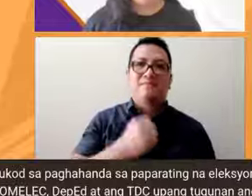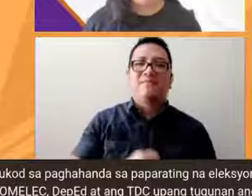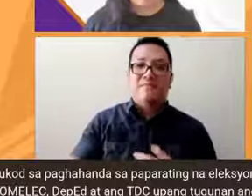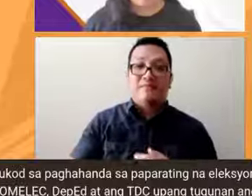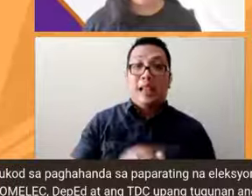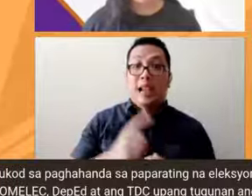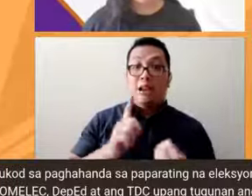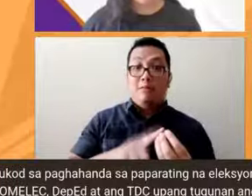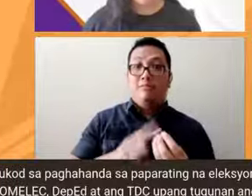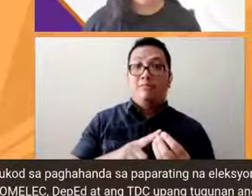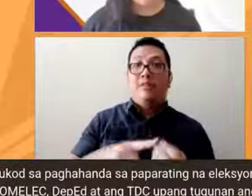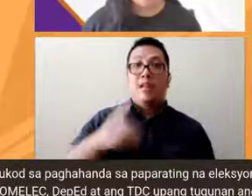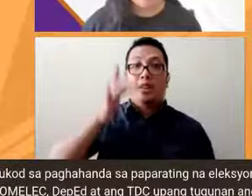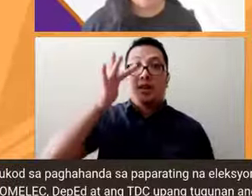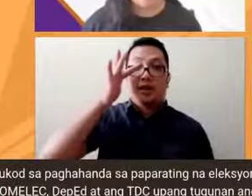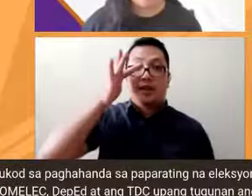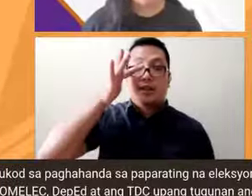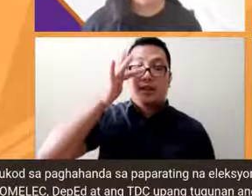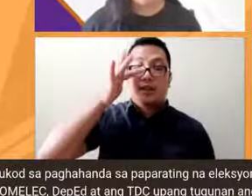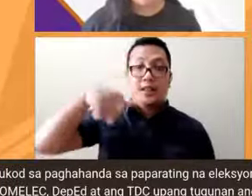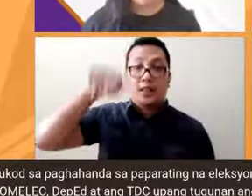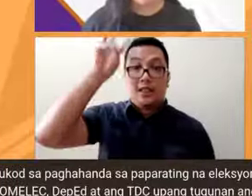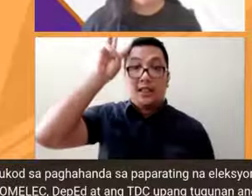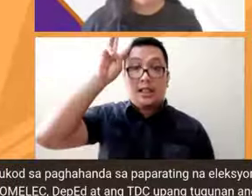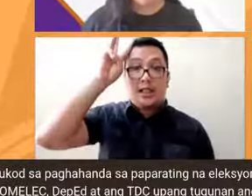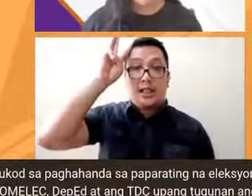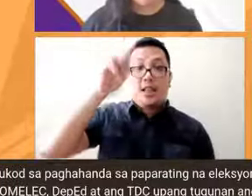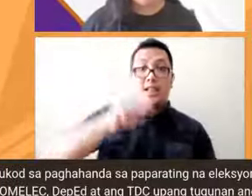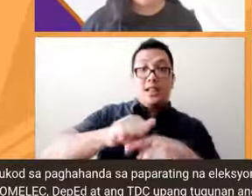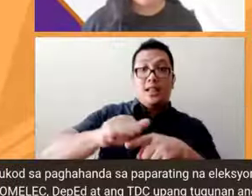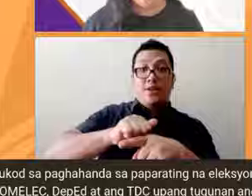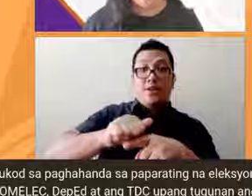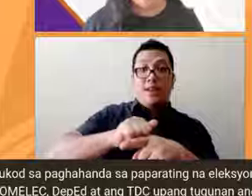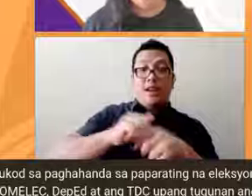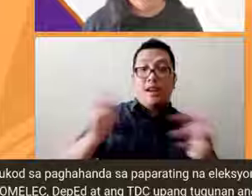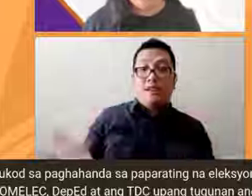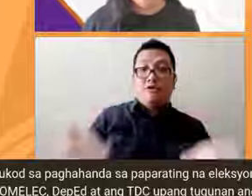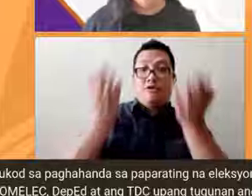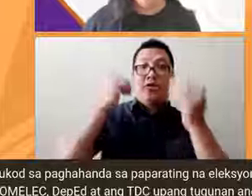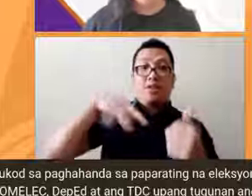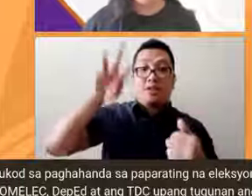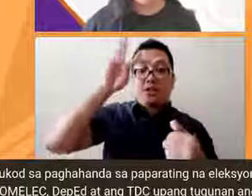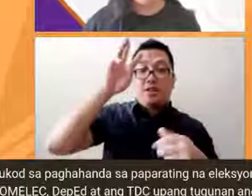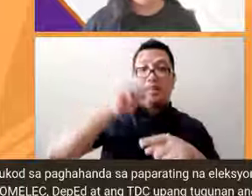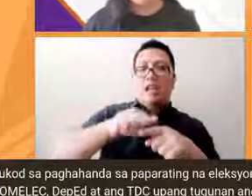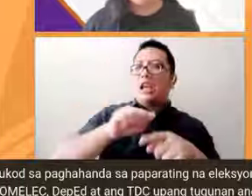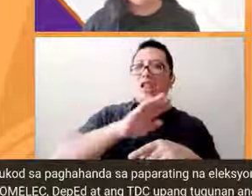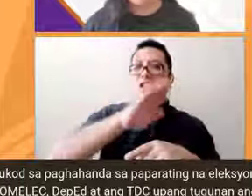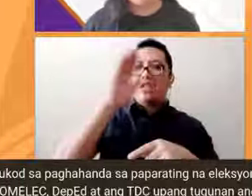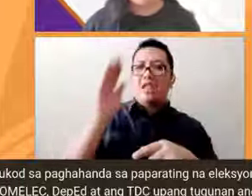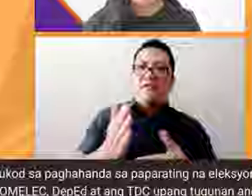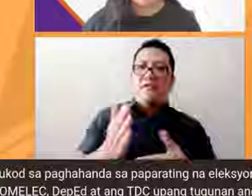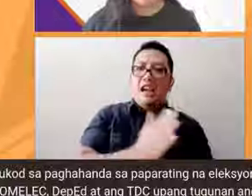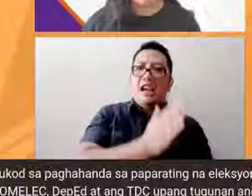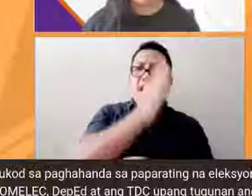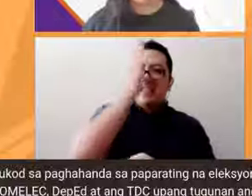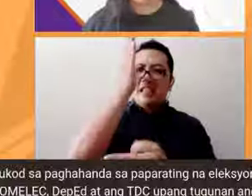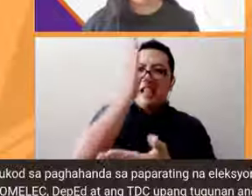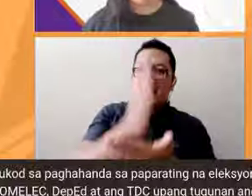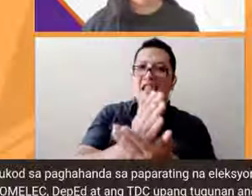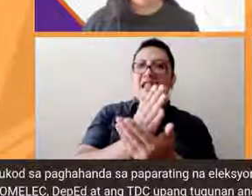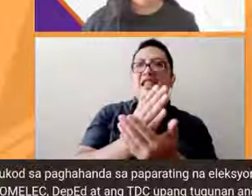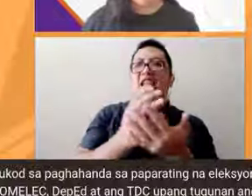training etiquette and at the same time yung never ending task na pag conduct ng voter education